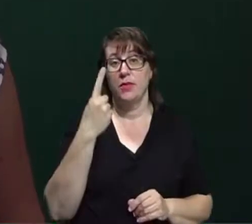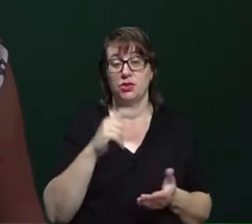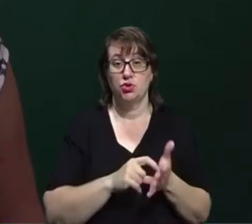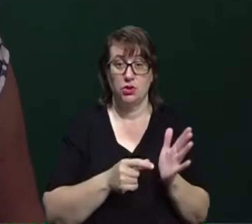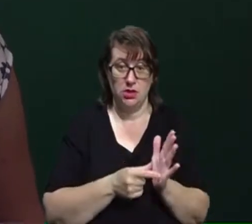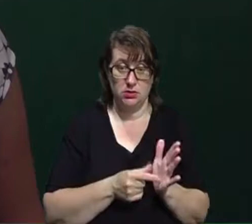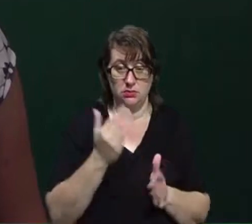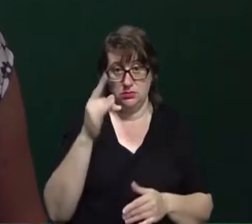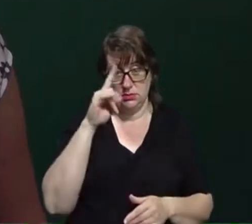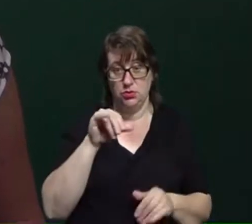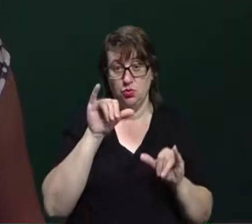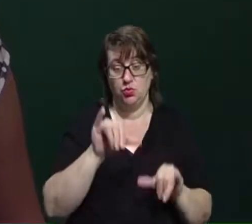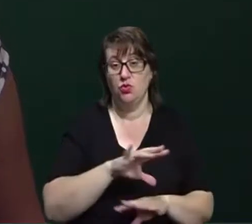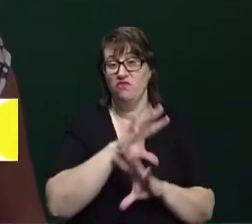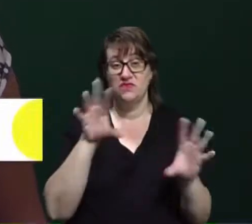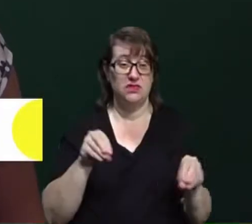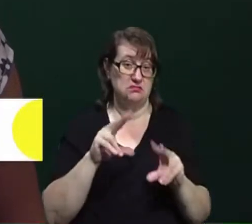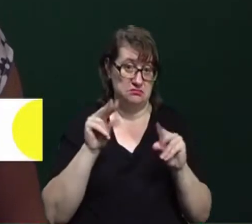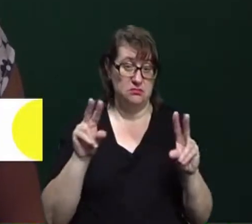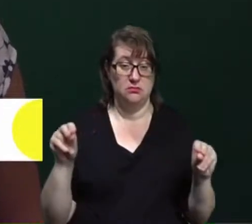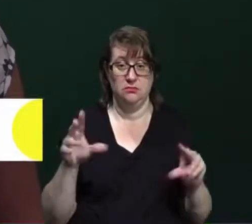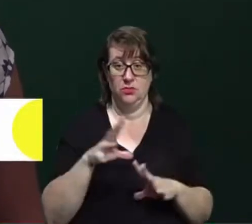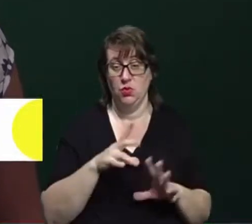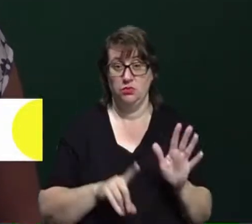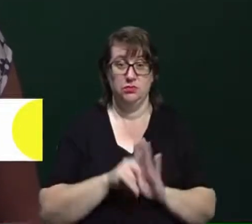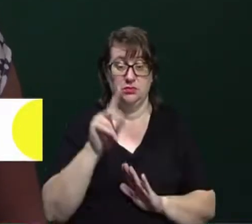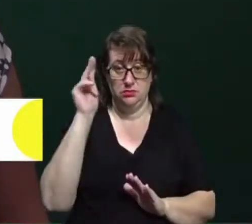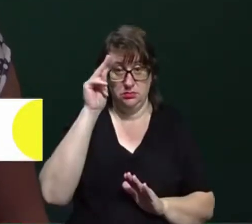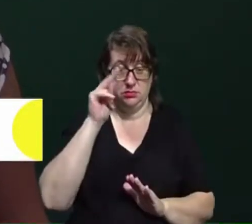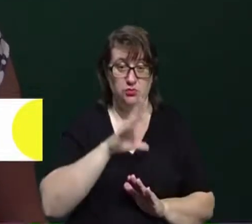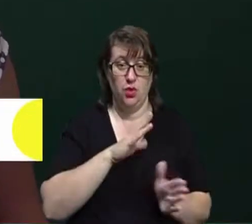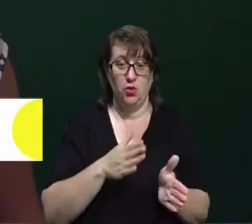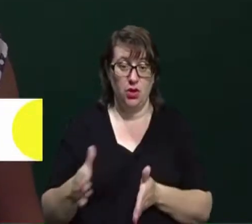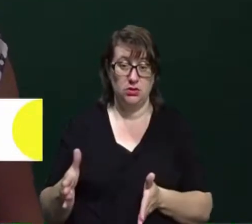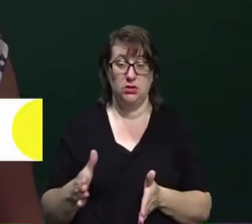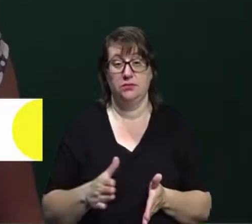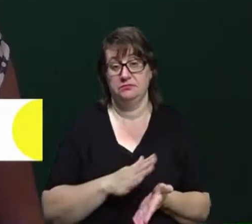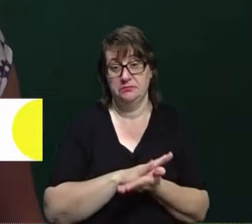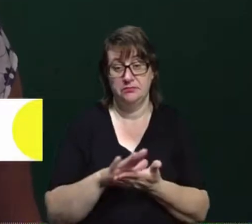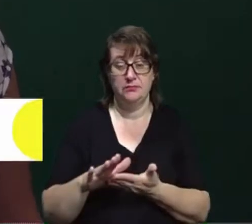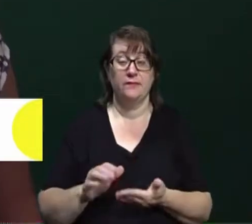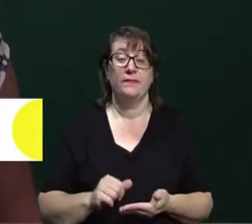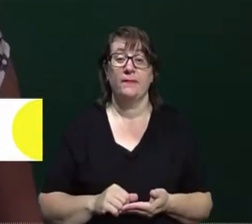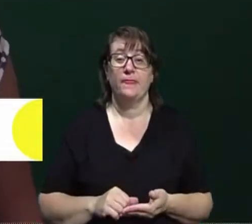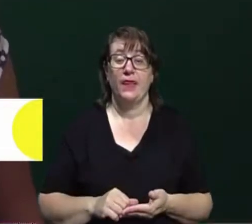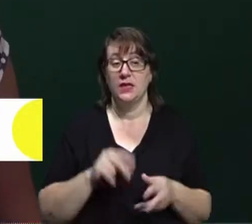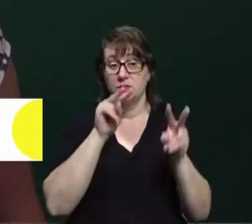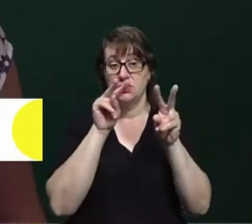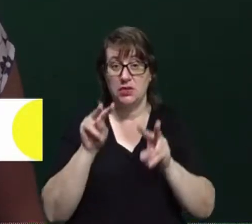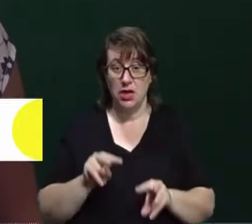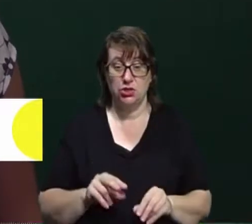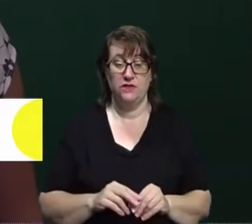знаєте, йому все вдавалося з перших днів. Він був акуратний, спостережливий,